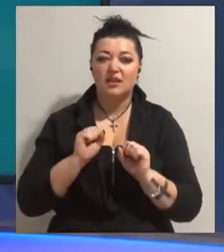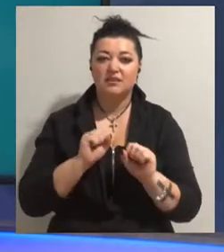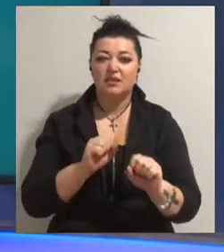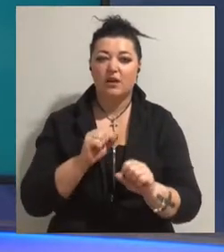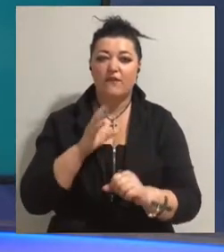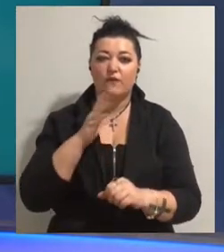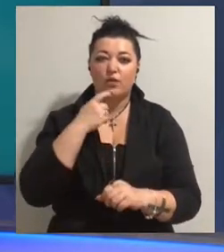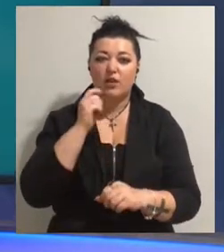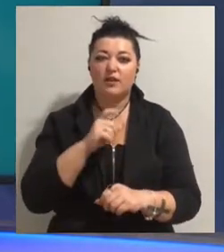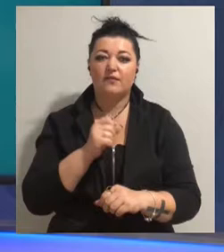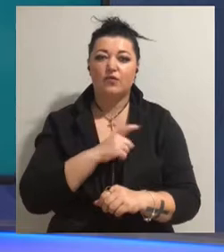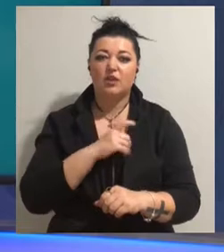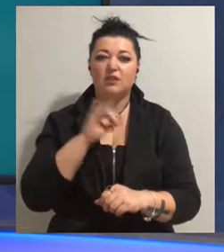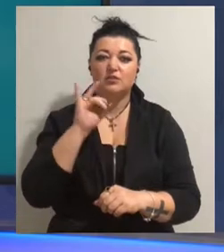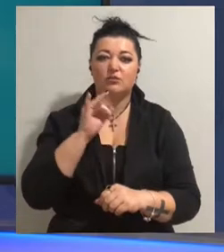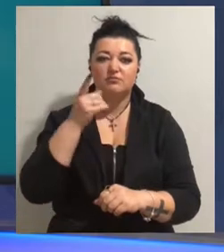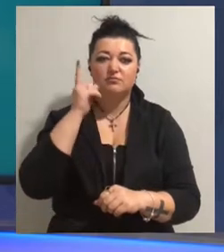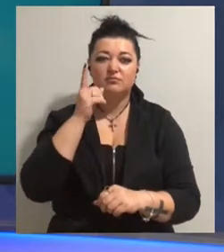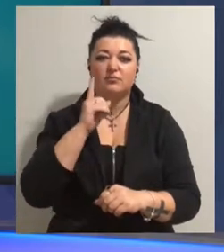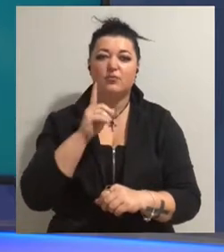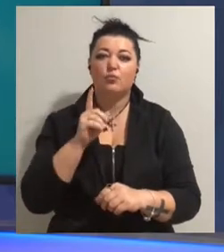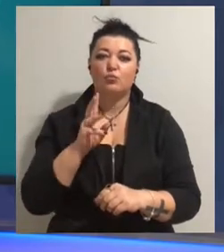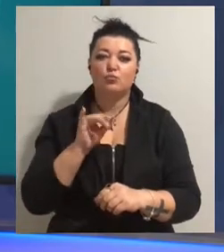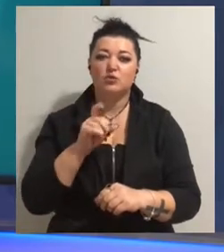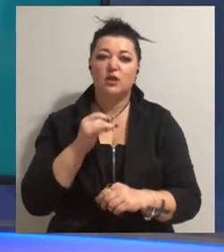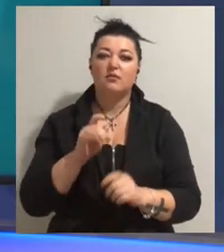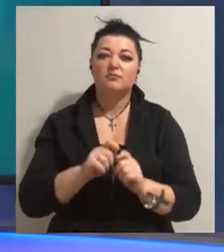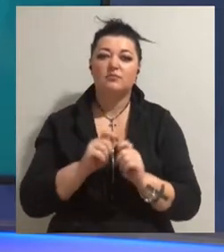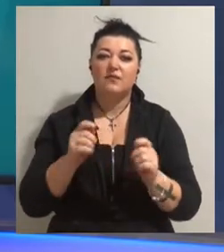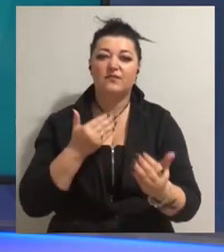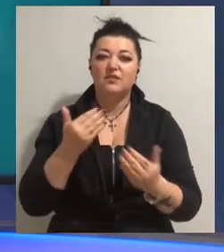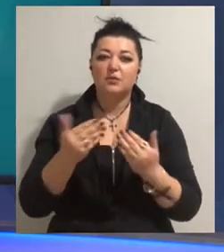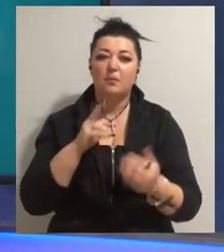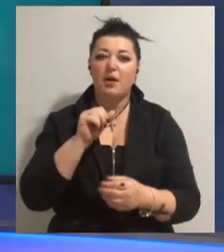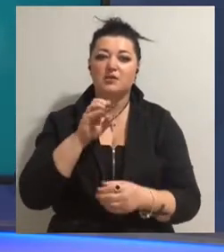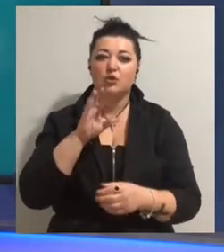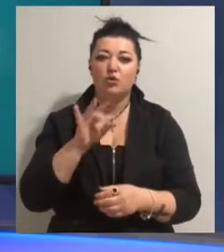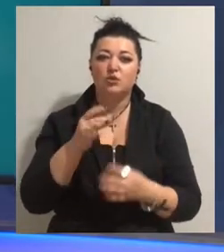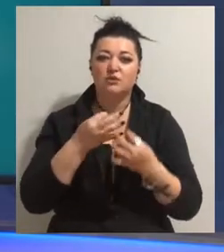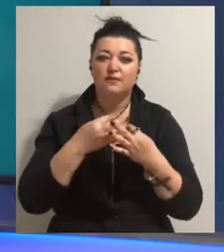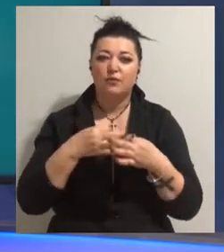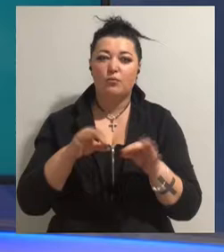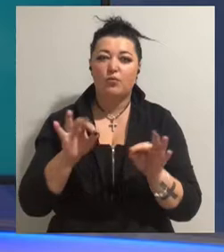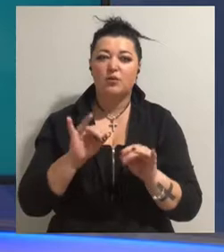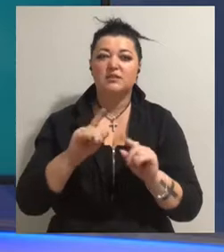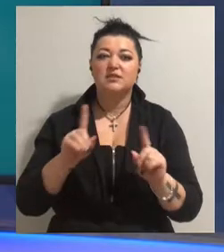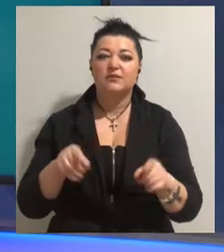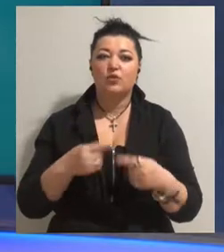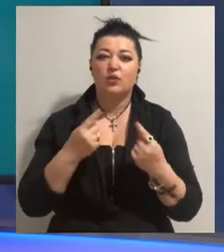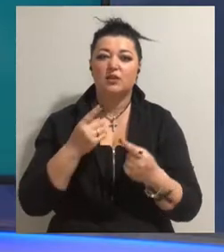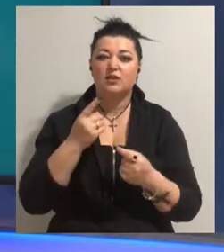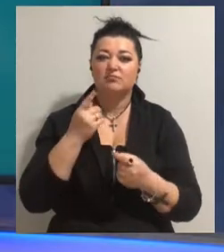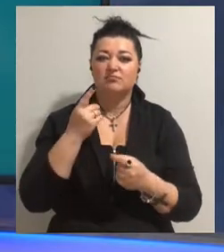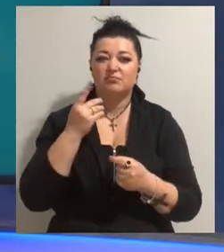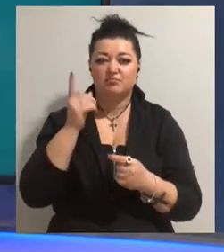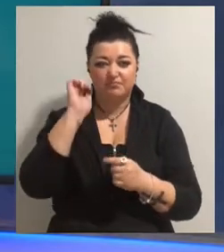історико-краєзнавчому музеї відкрили виставку «Фактор свободи». Її створив Інститут національної пам'яті спільно з